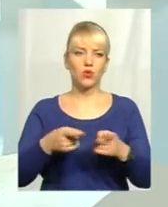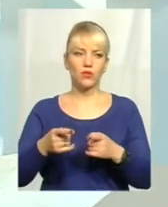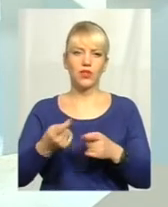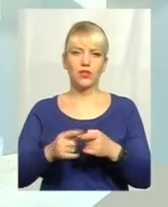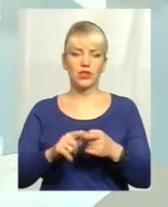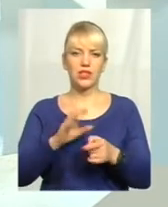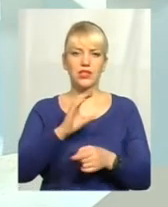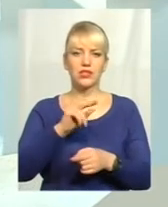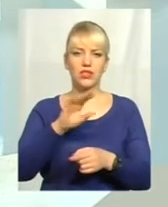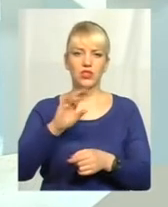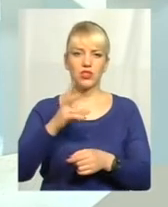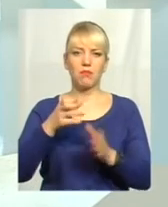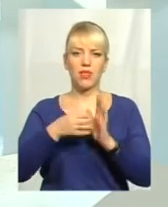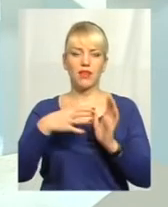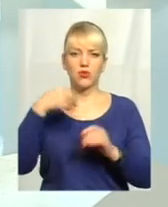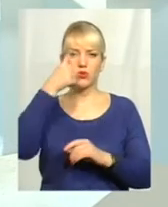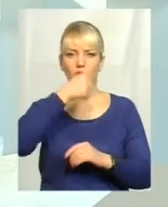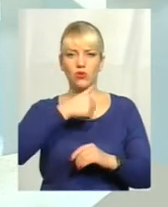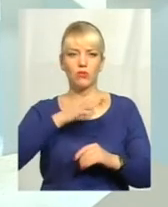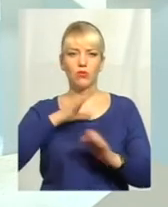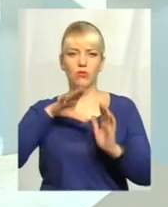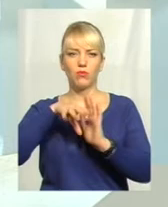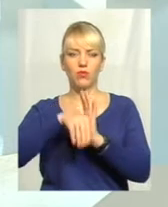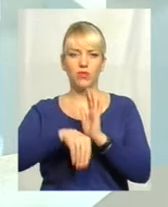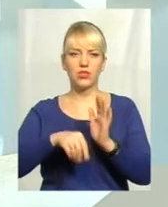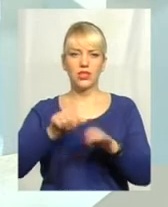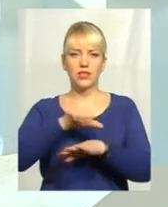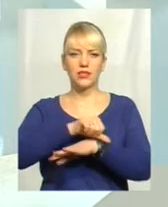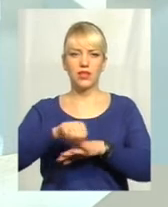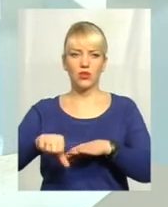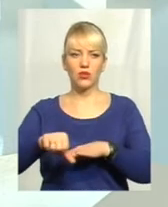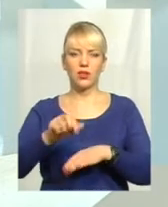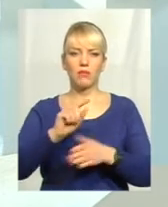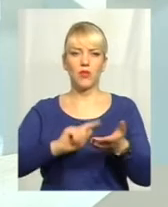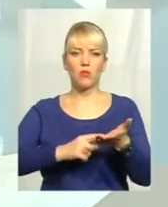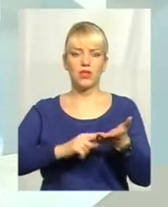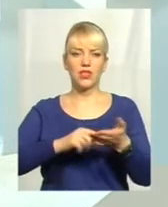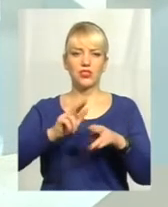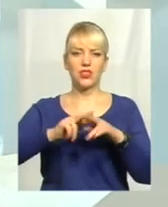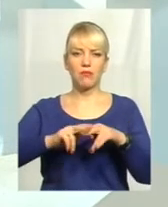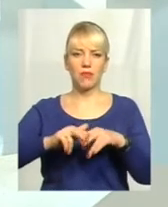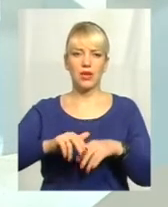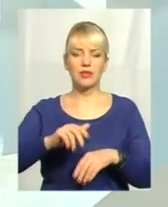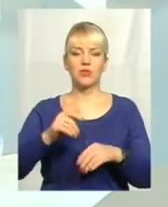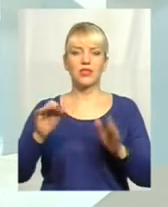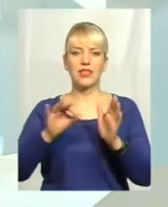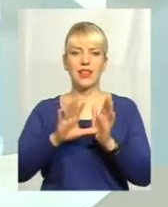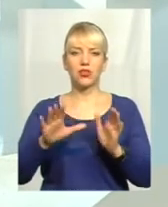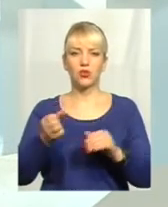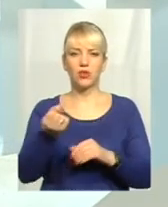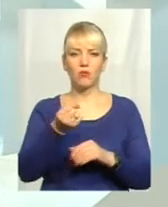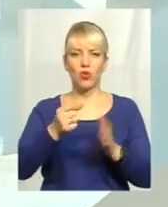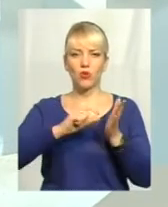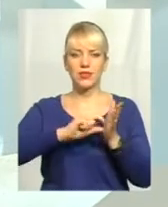З січня 2015 року було запровадження закордонного біометричного паспорта саме з електронним вже носієм.